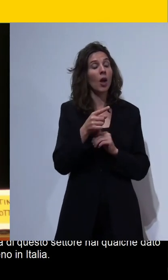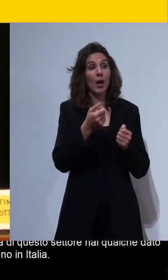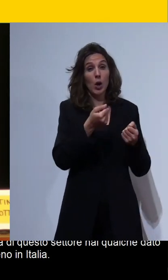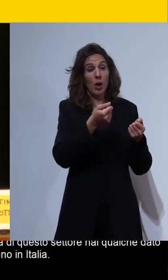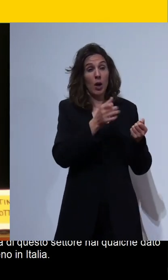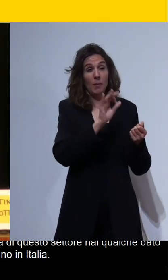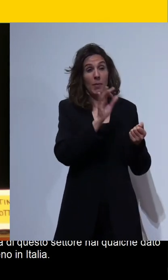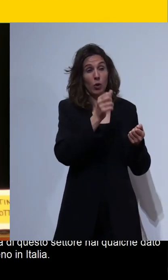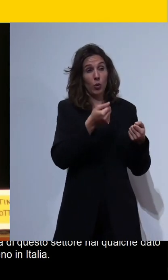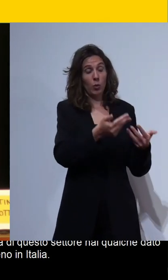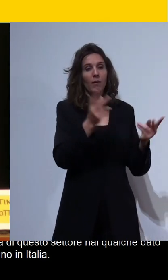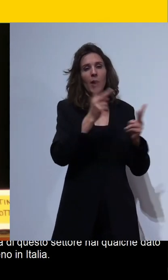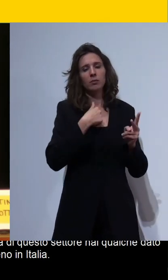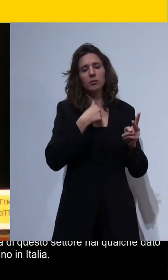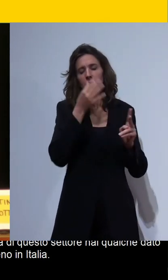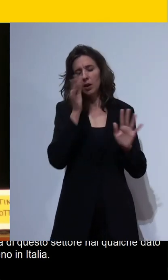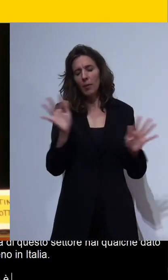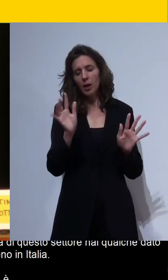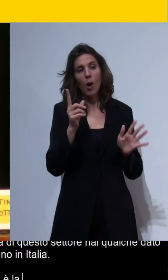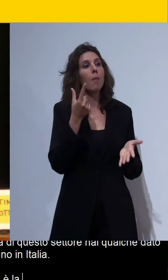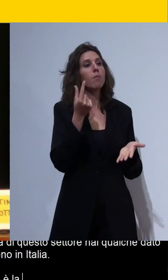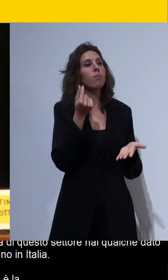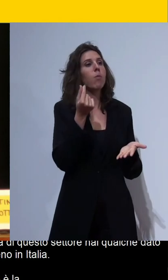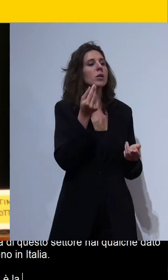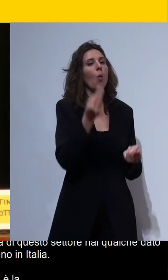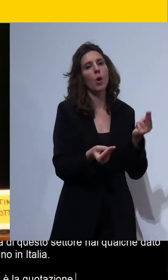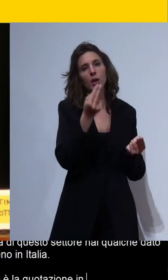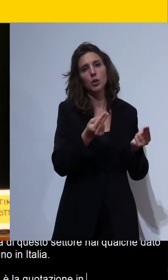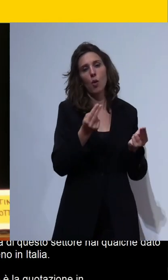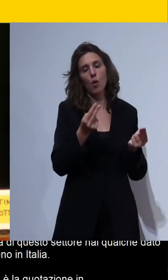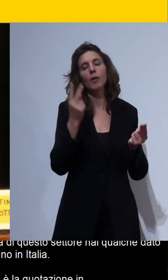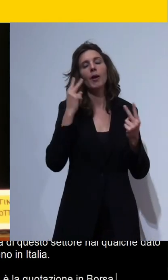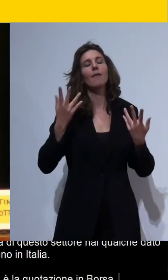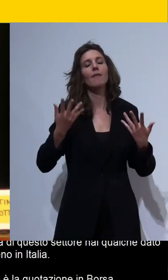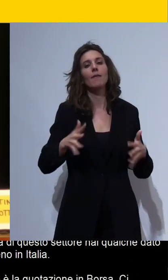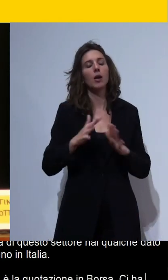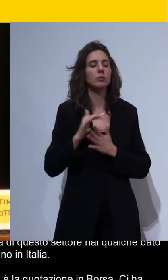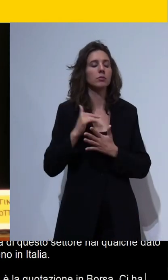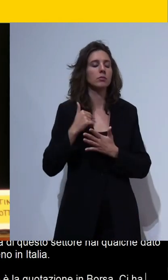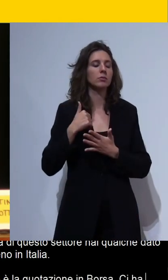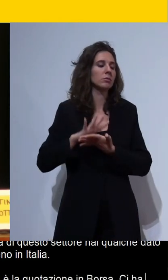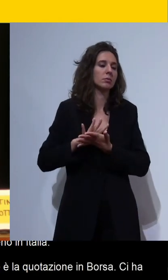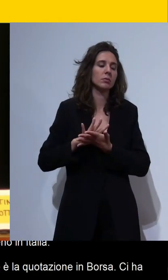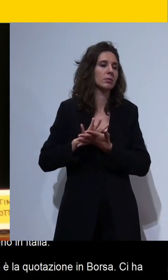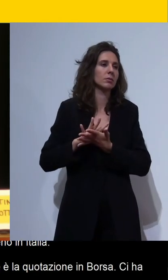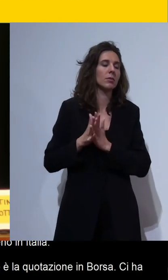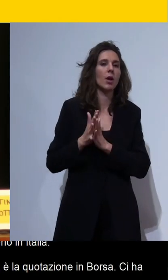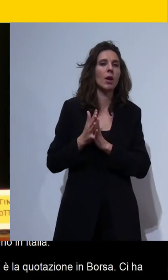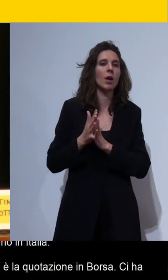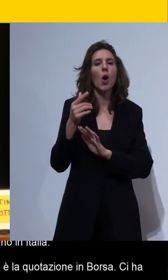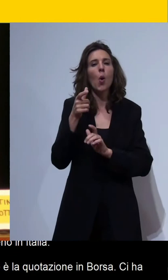tremenda che è la quotazione in borsa che ci ha distrutto tutta la parte di